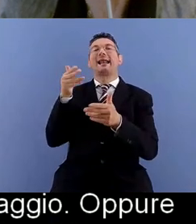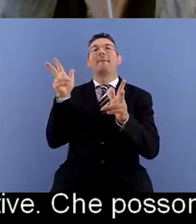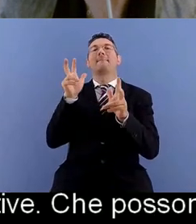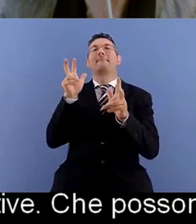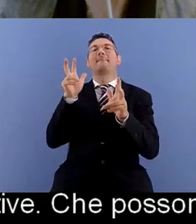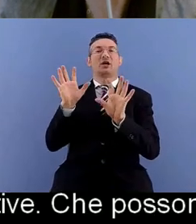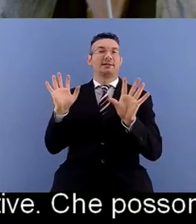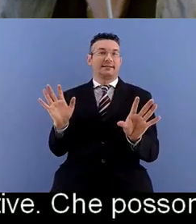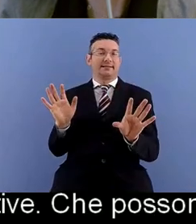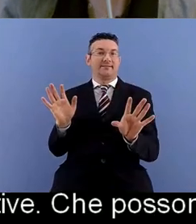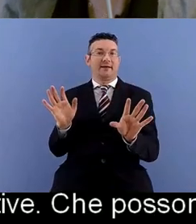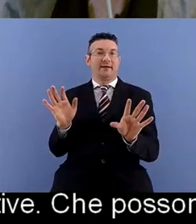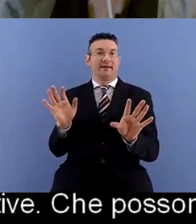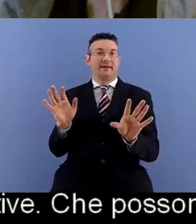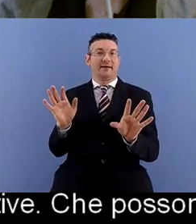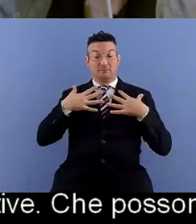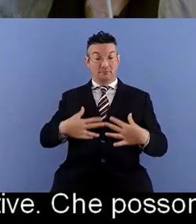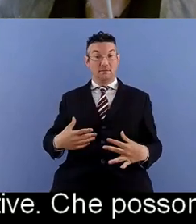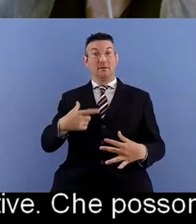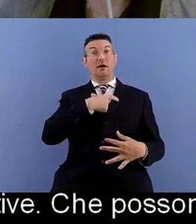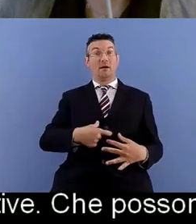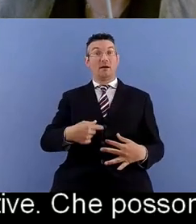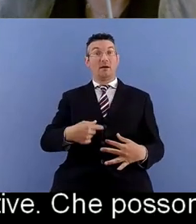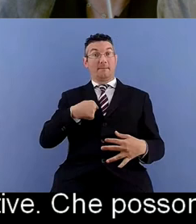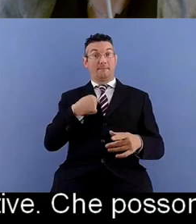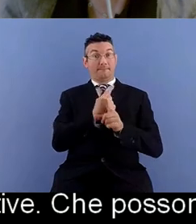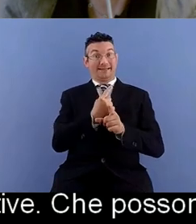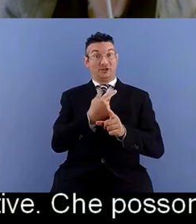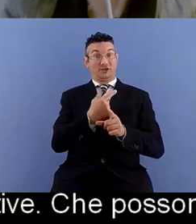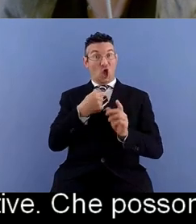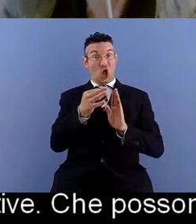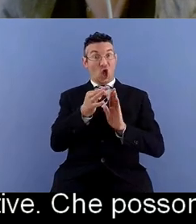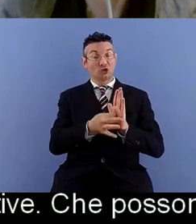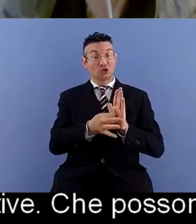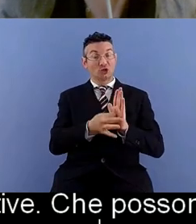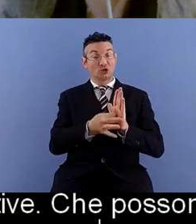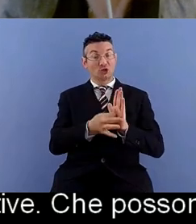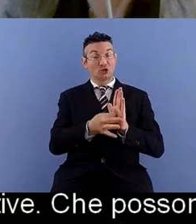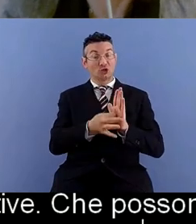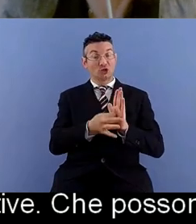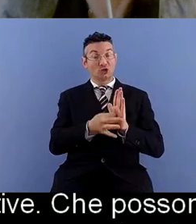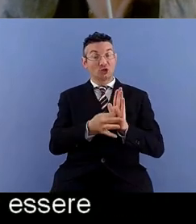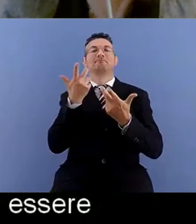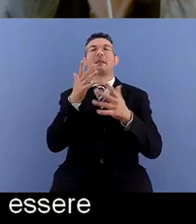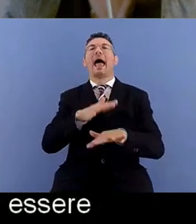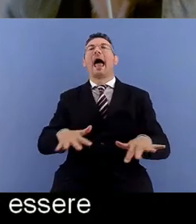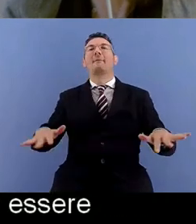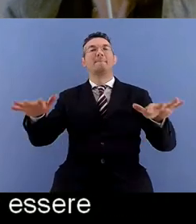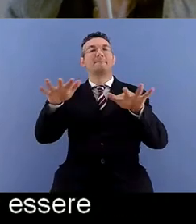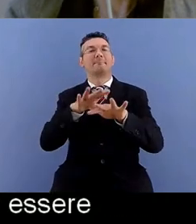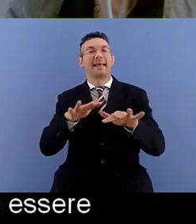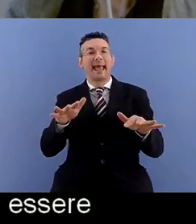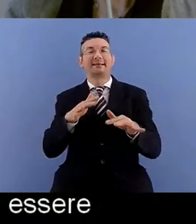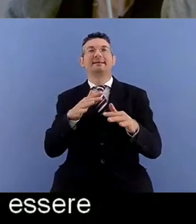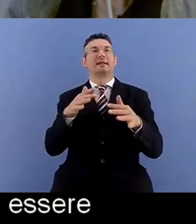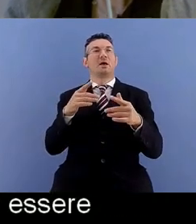caratteristiche della persona ma possono essere anche situazionali quindi legati all'ambiente o al contesto